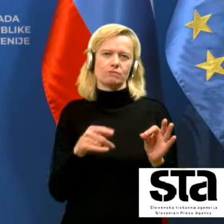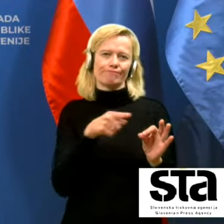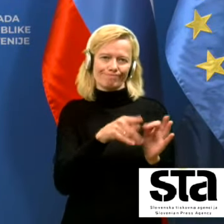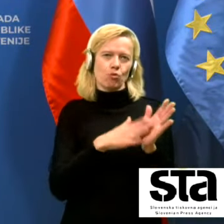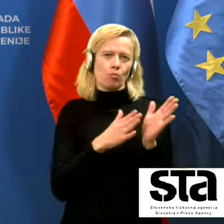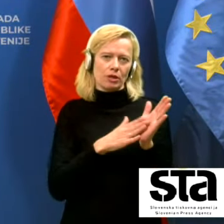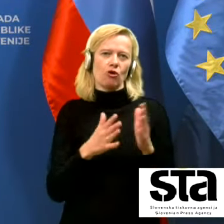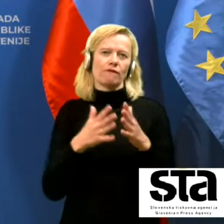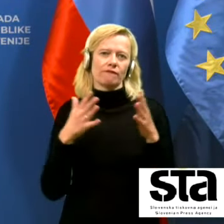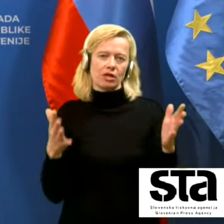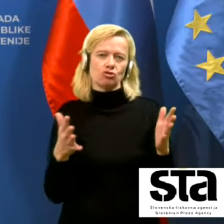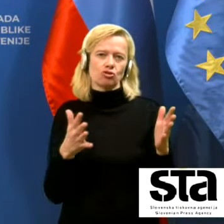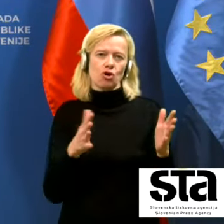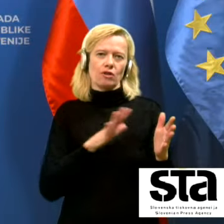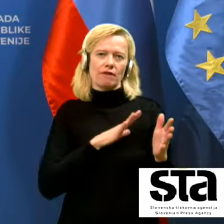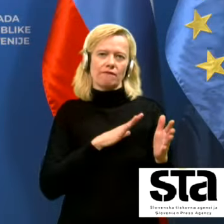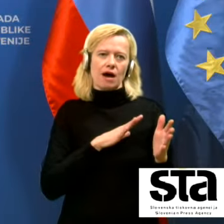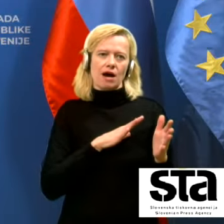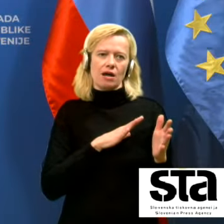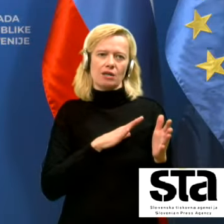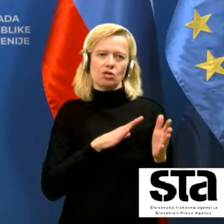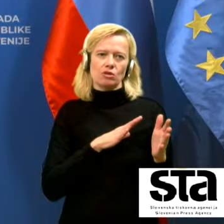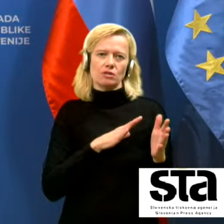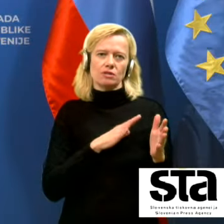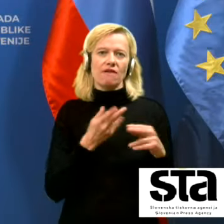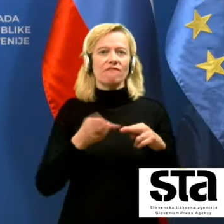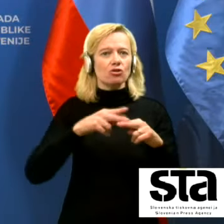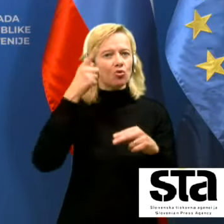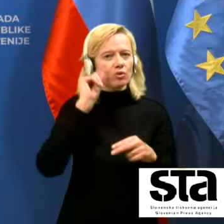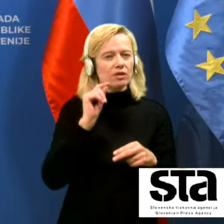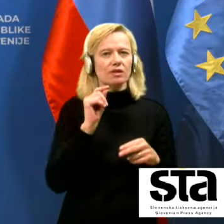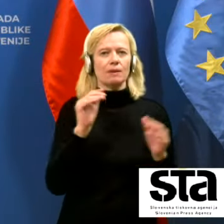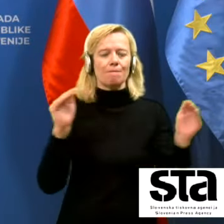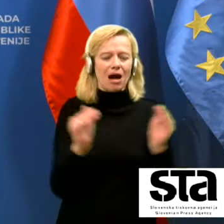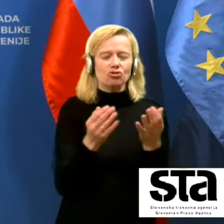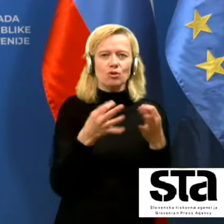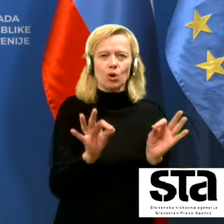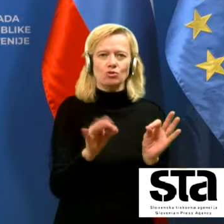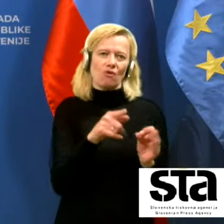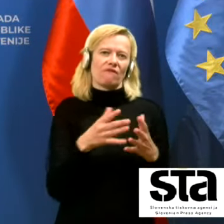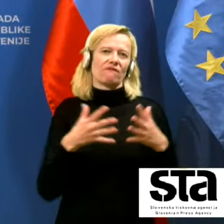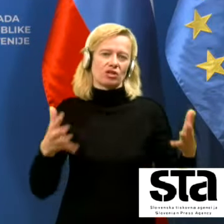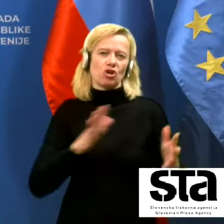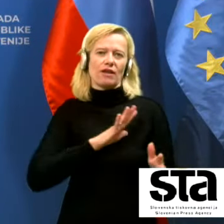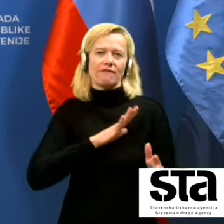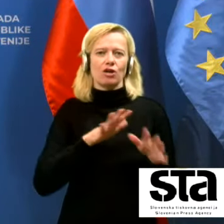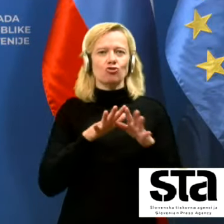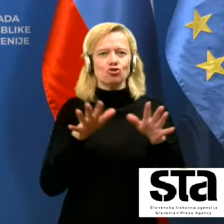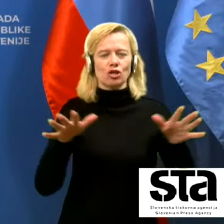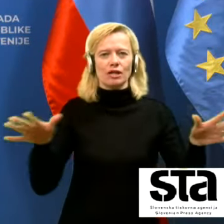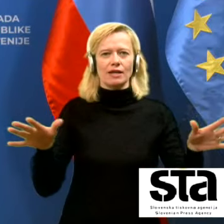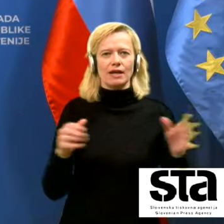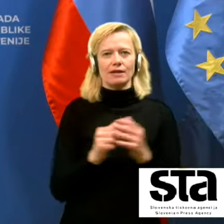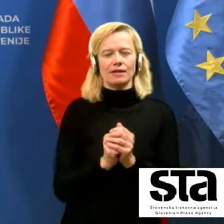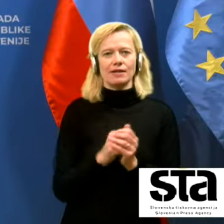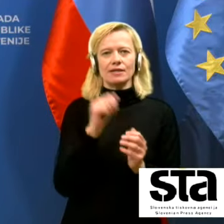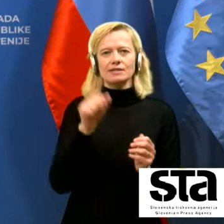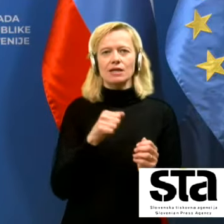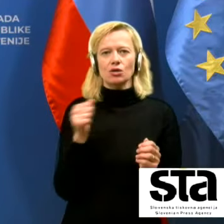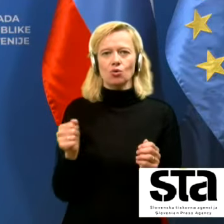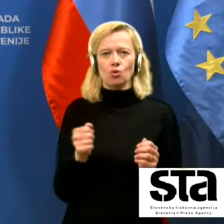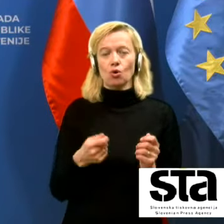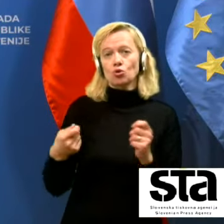nevarnost manjši kot je in več ljudi kot je v njemu sveda večja nevarnost širjenja zato dodatna